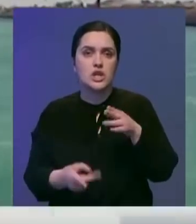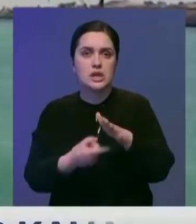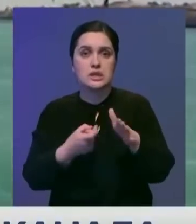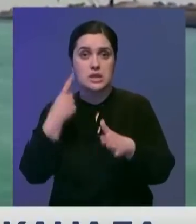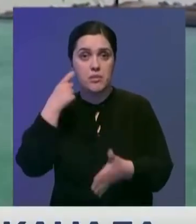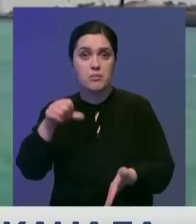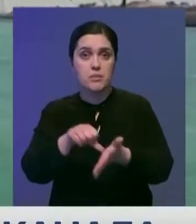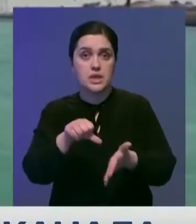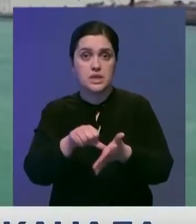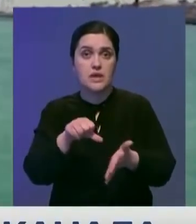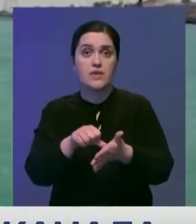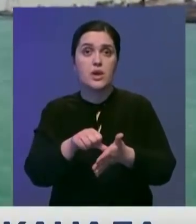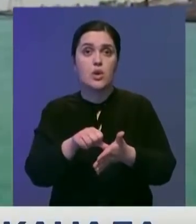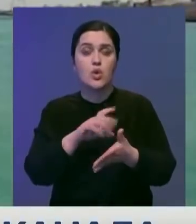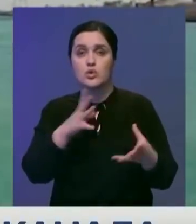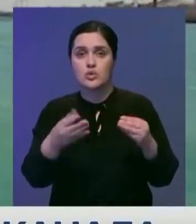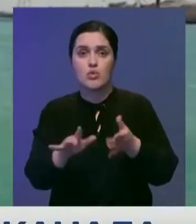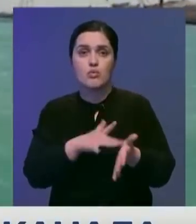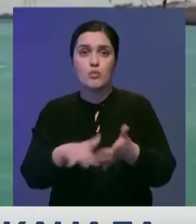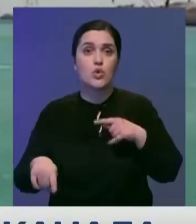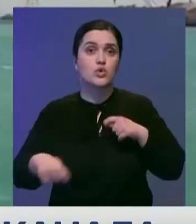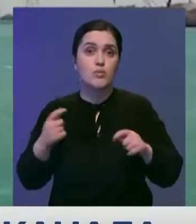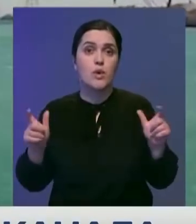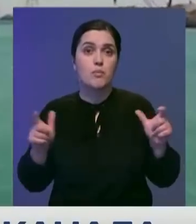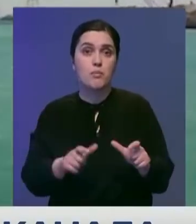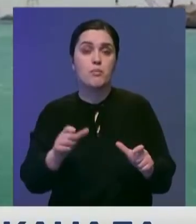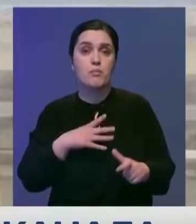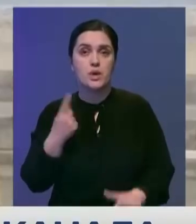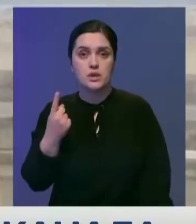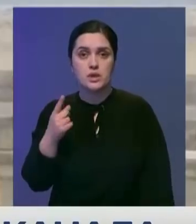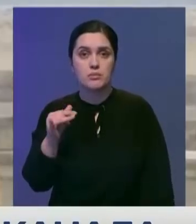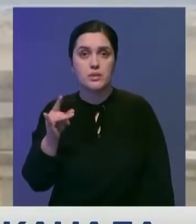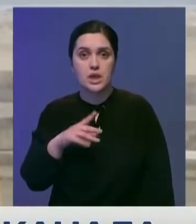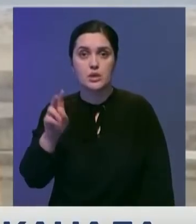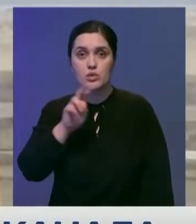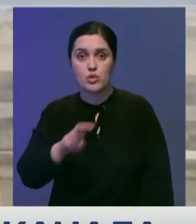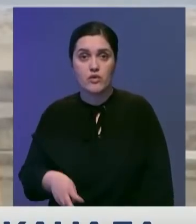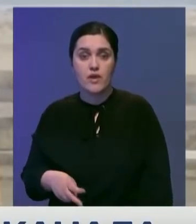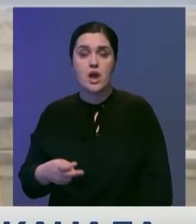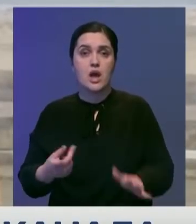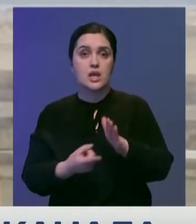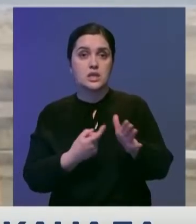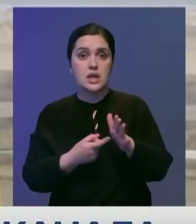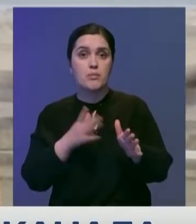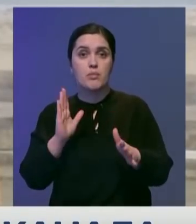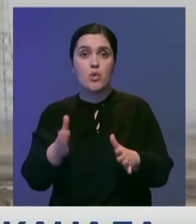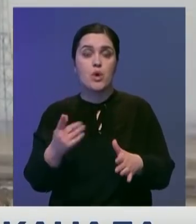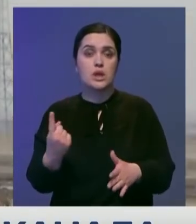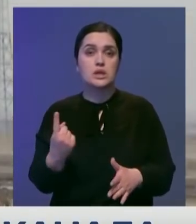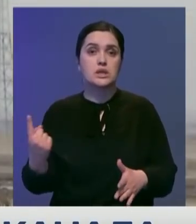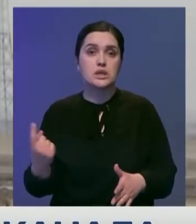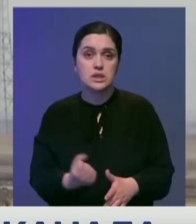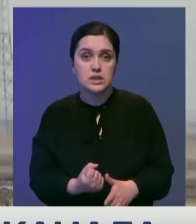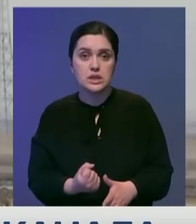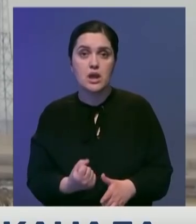представители канала, уточнив, что сумму ущерба от его блокировки может достигнуть миллиарда долларов. Расследование займет